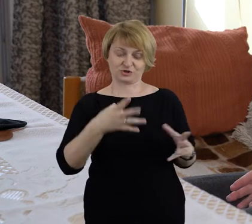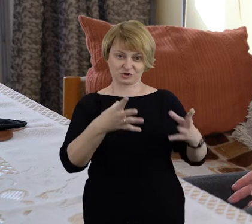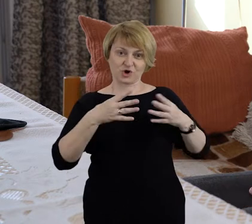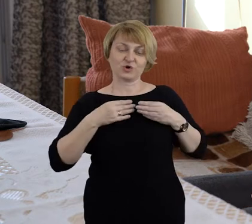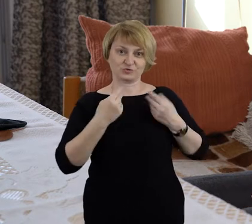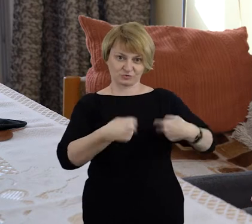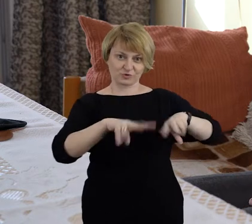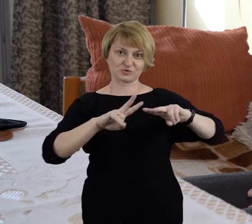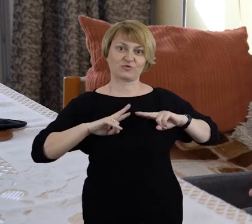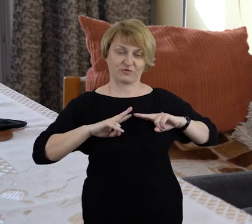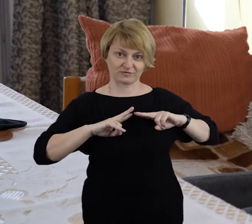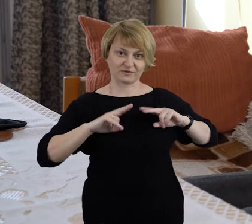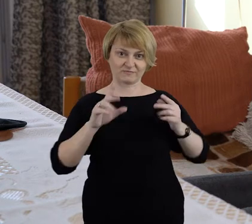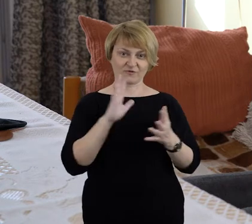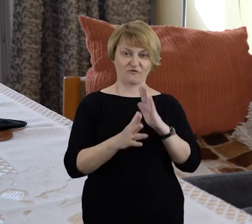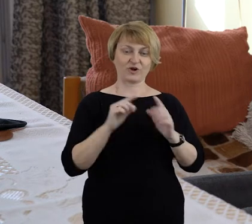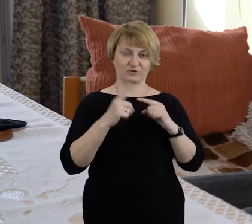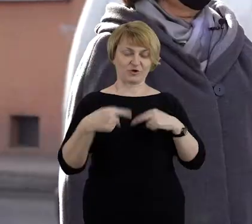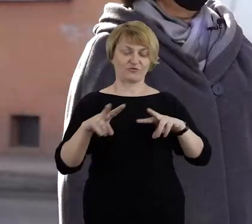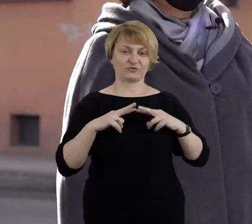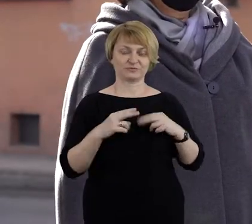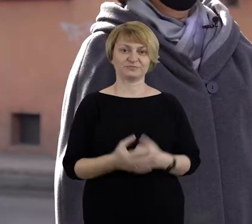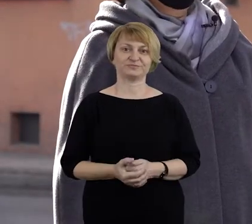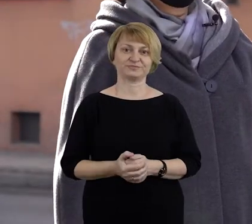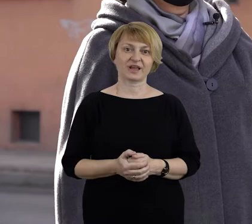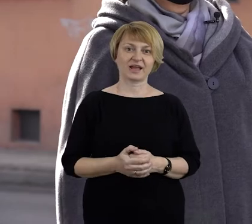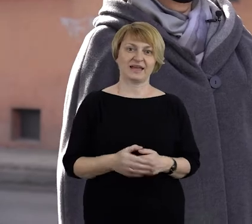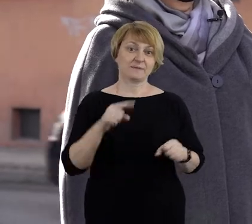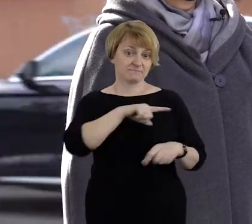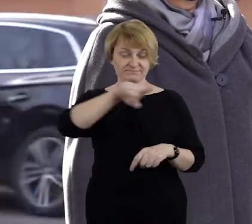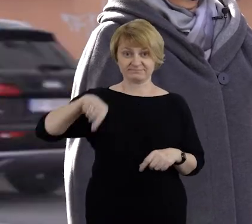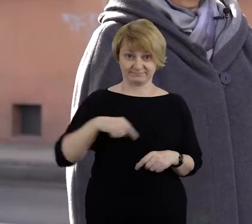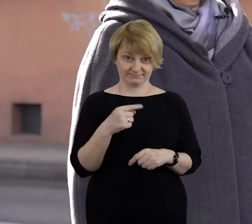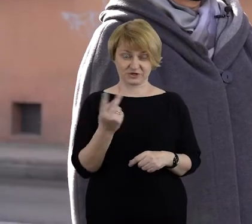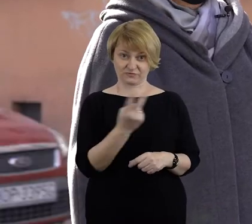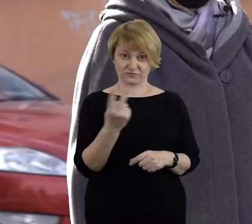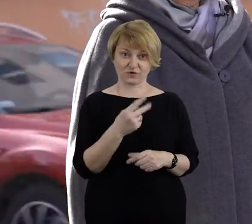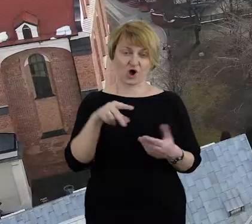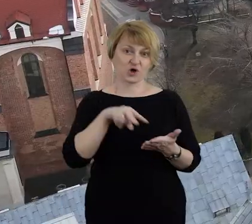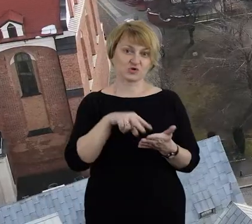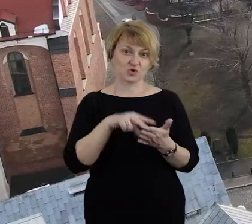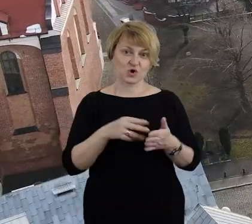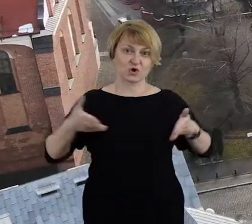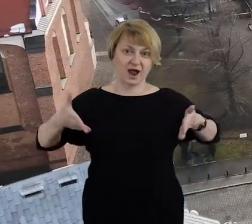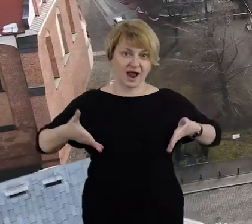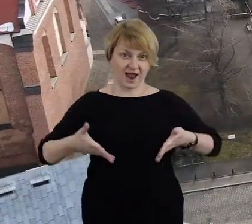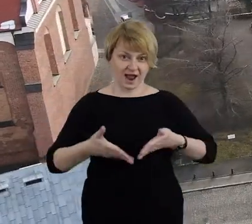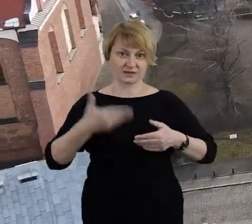powrotem ojciec dostał po wojnie, jak wrócił. Jesteśmy po jednej stronie Młynówki, opowiadaliśmy